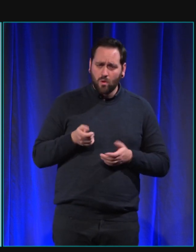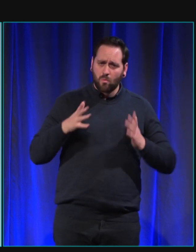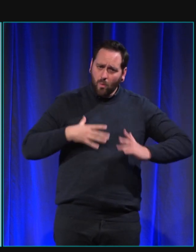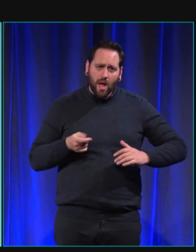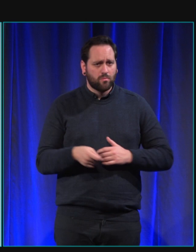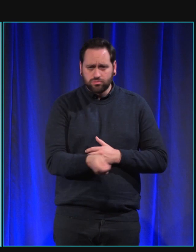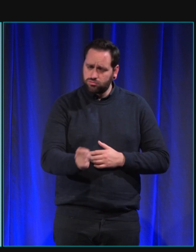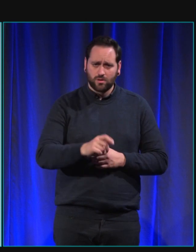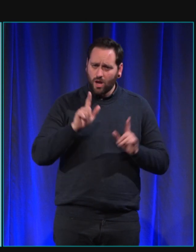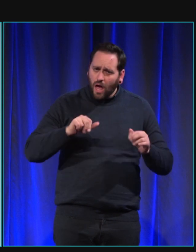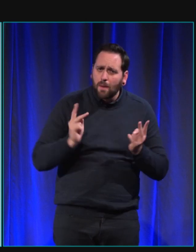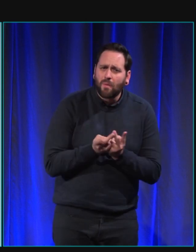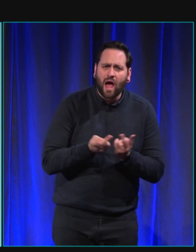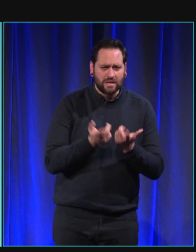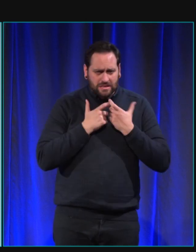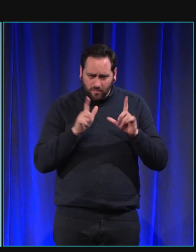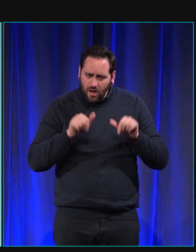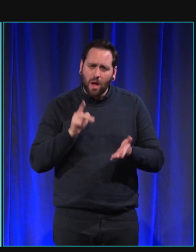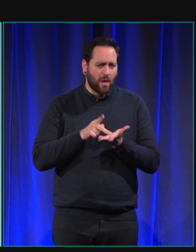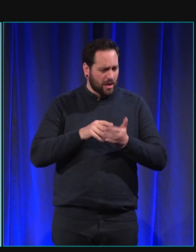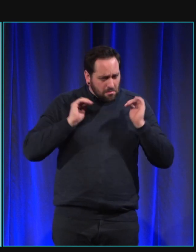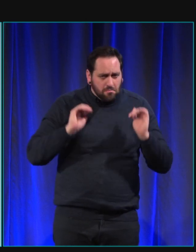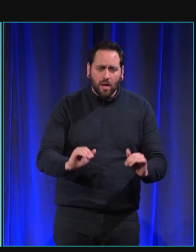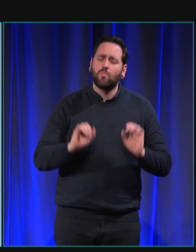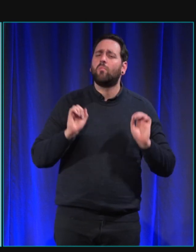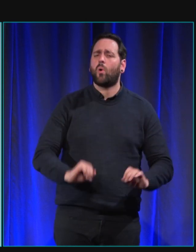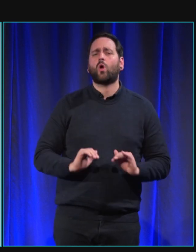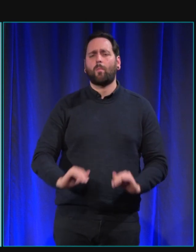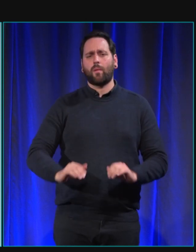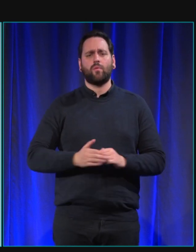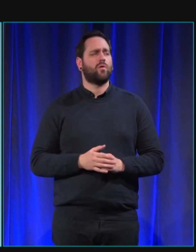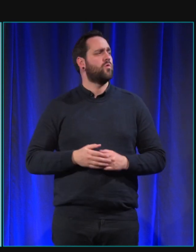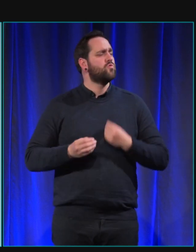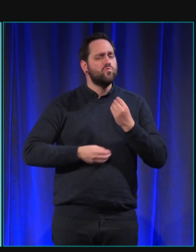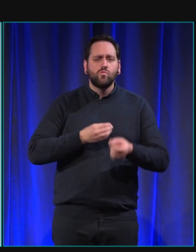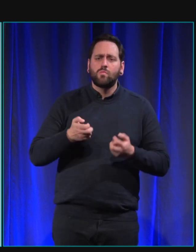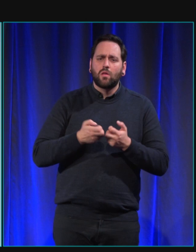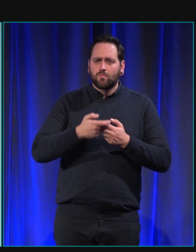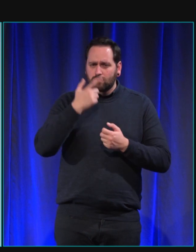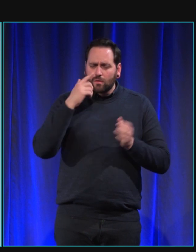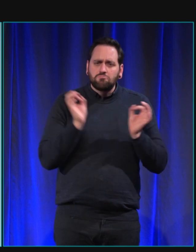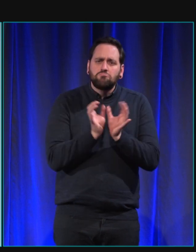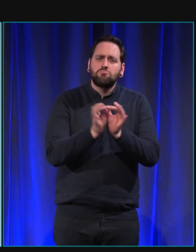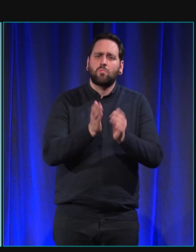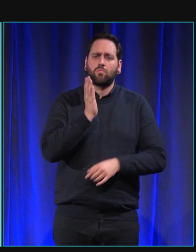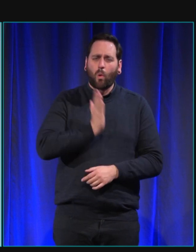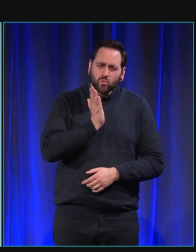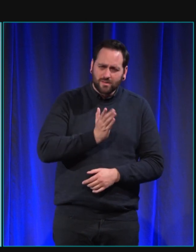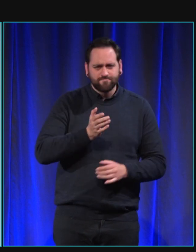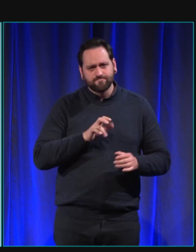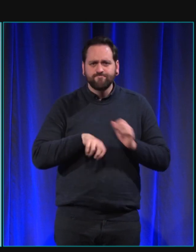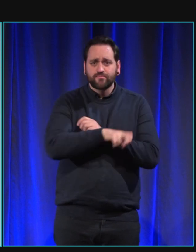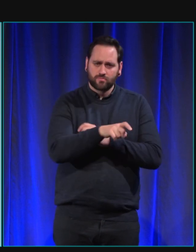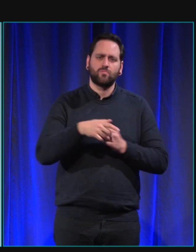parcs qui sont accessibles quand le chien a vraiment besoin ils prennent la voiture et ils vont en région parisienne dans un parc